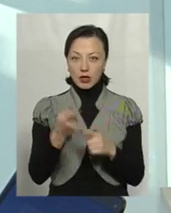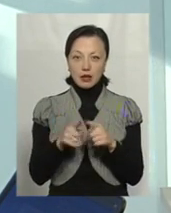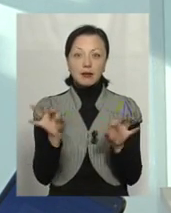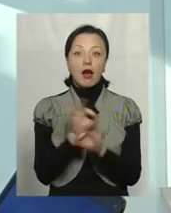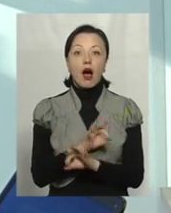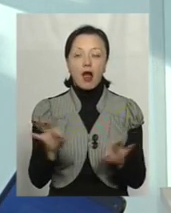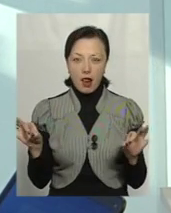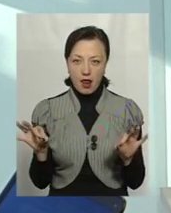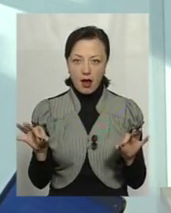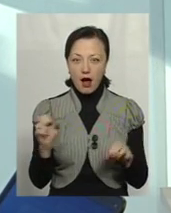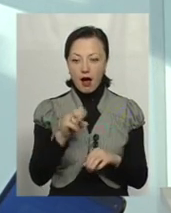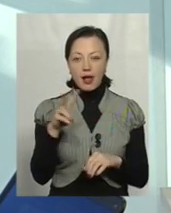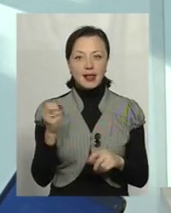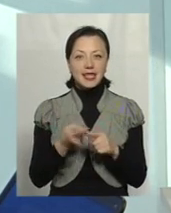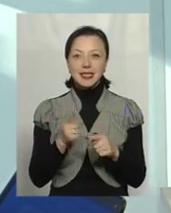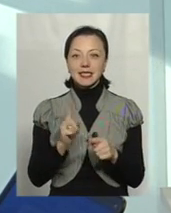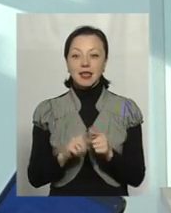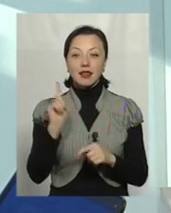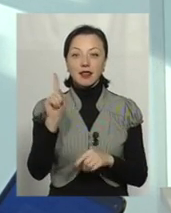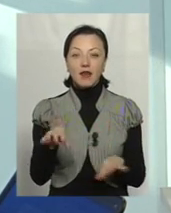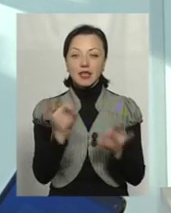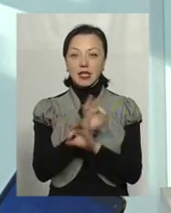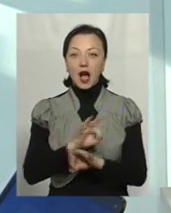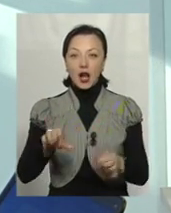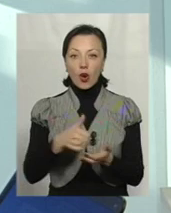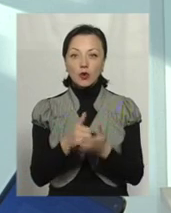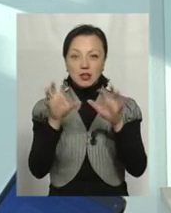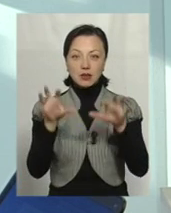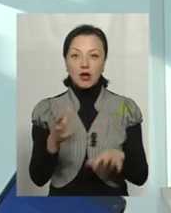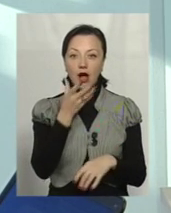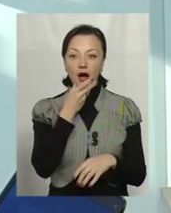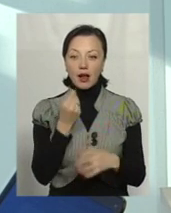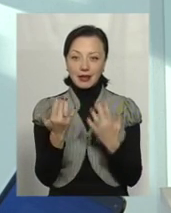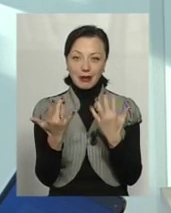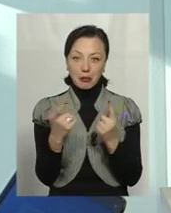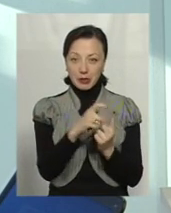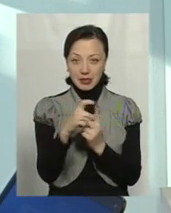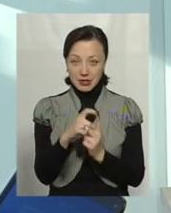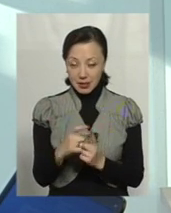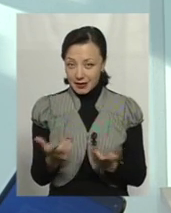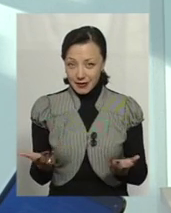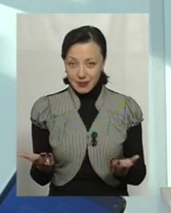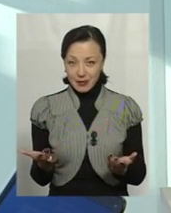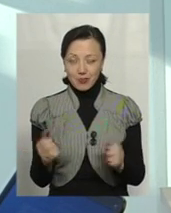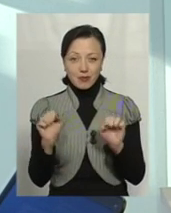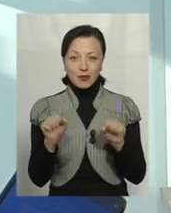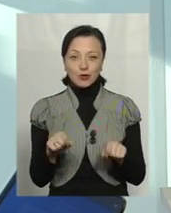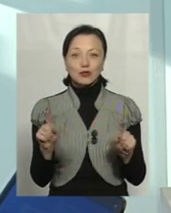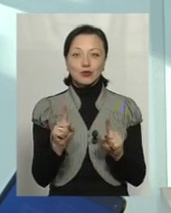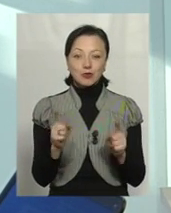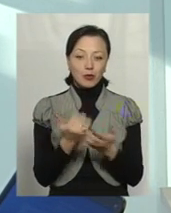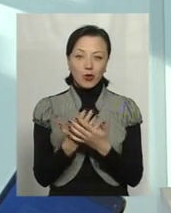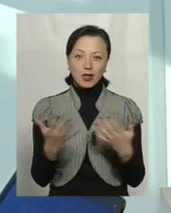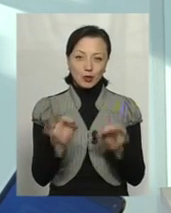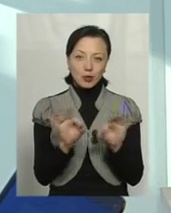ідеальна. Але це навіть ідеальна Конституція – це просто гарний набір слів. А слова, як ми розуміємо, можна що? По